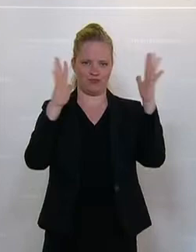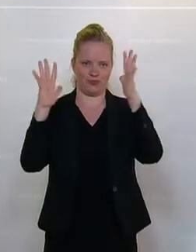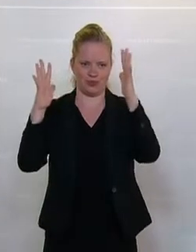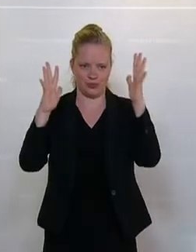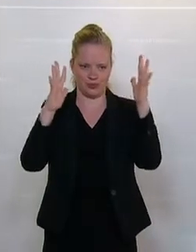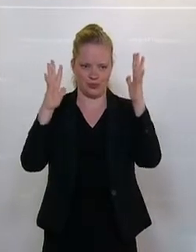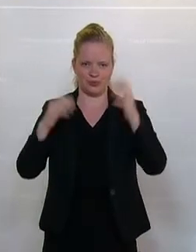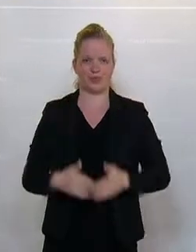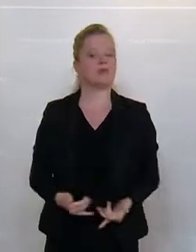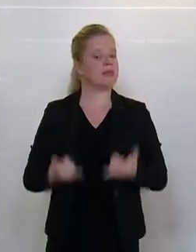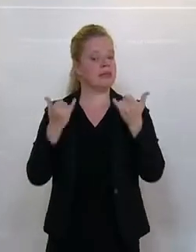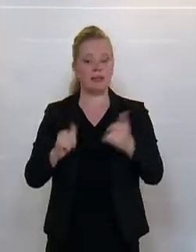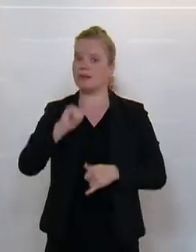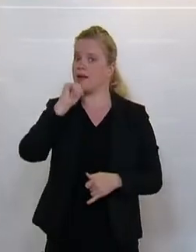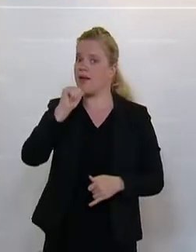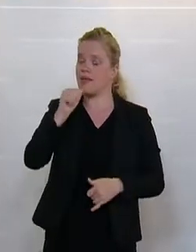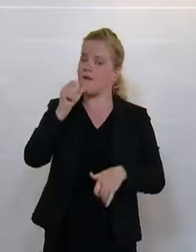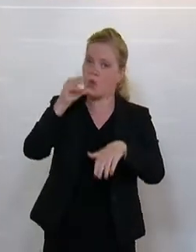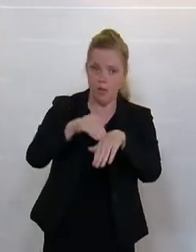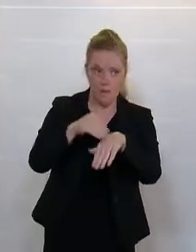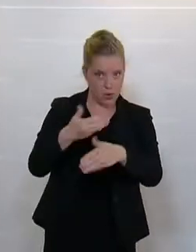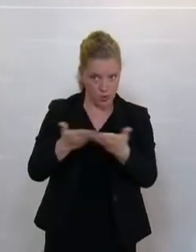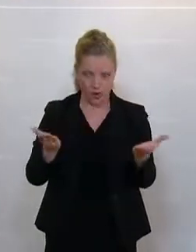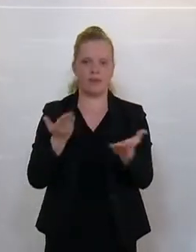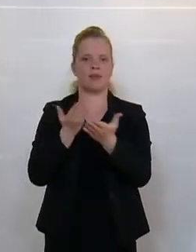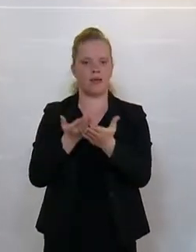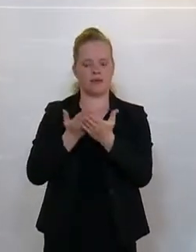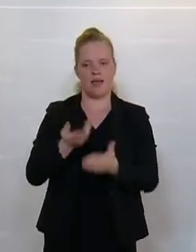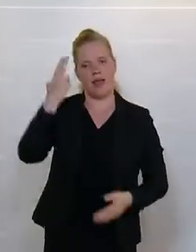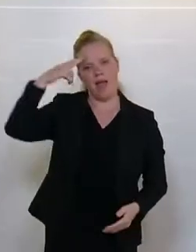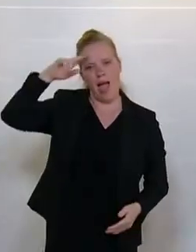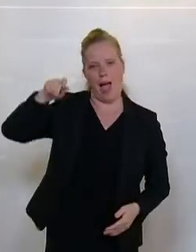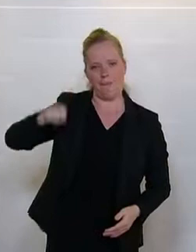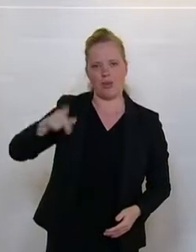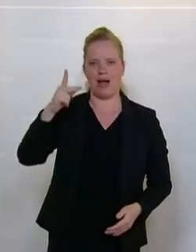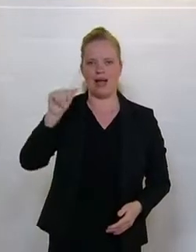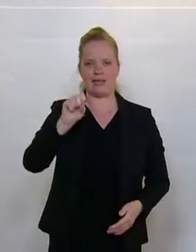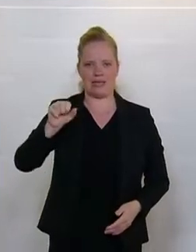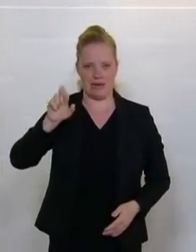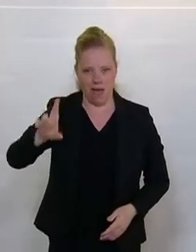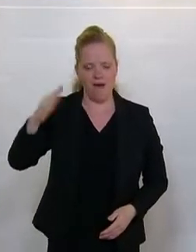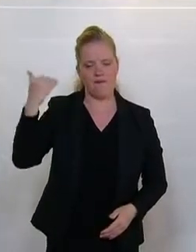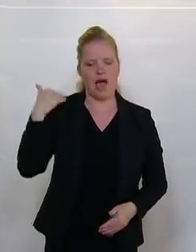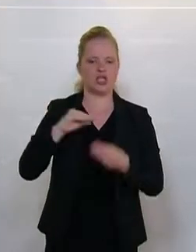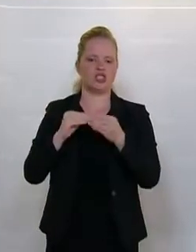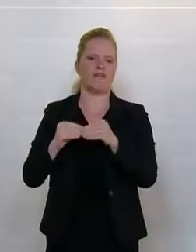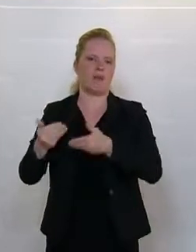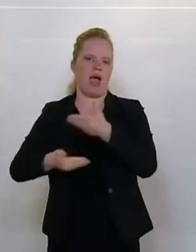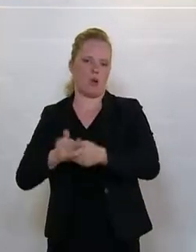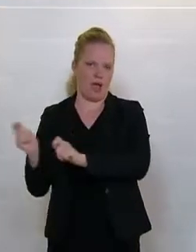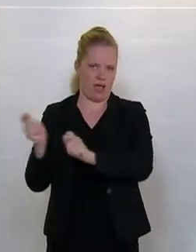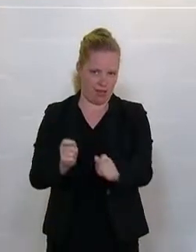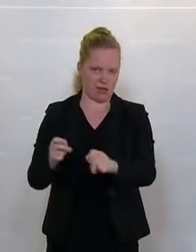Gesundheitsminister der Grünen, war auch mit einer Ministeranklage konfrontiert, wie heute. Gernot Blümel und Margarete